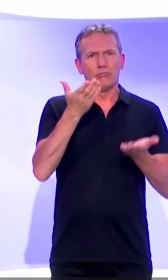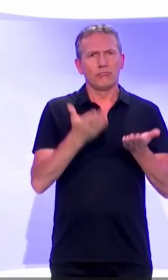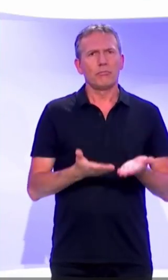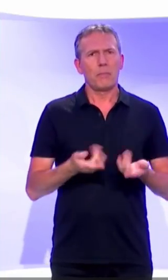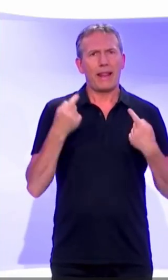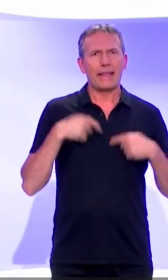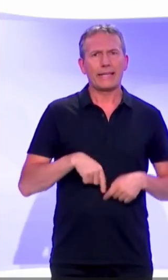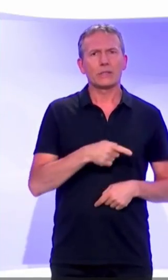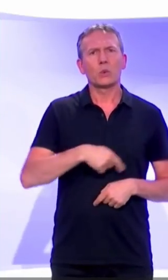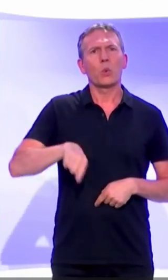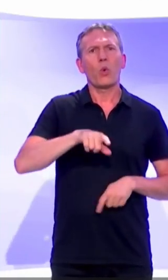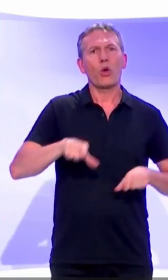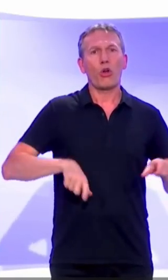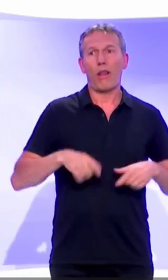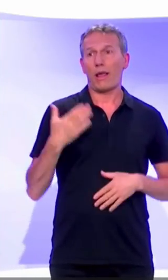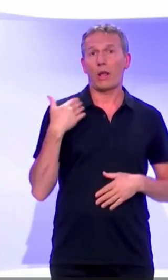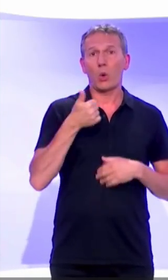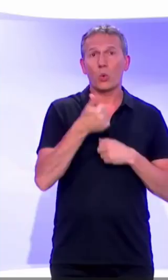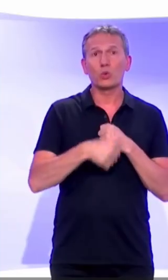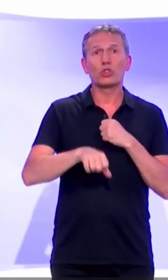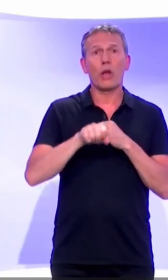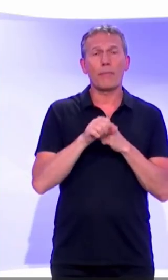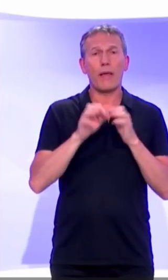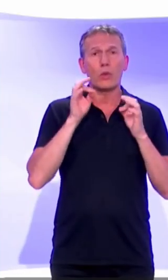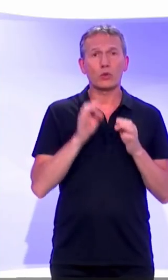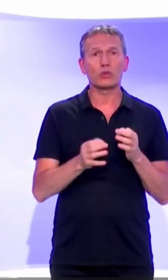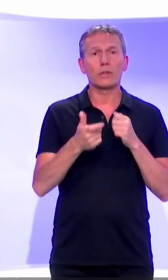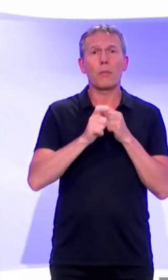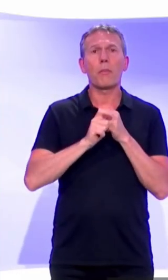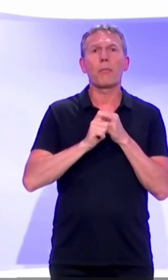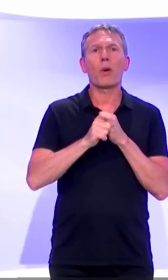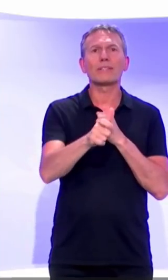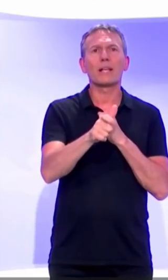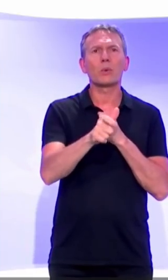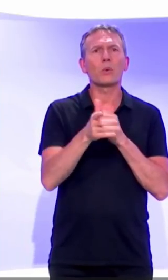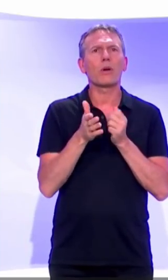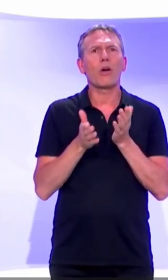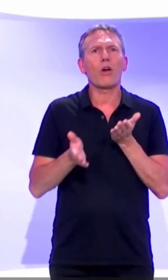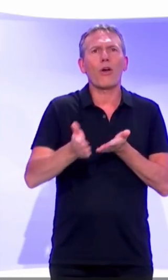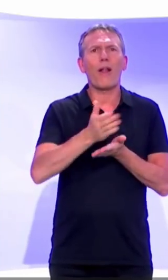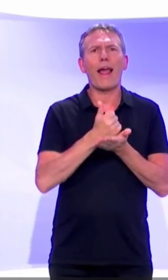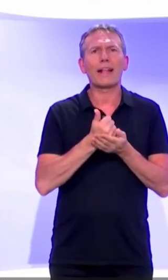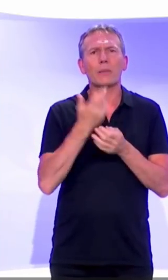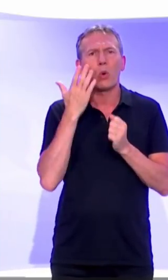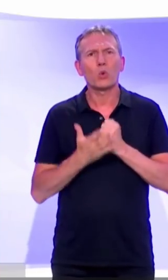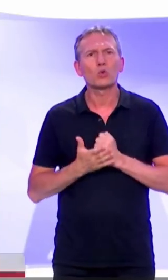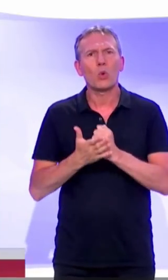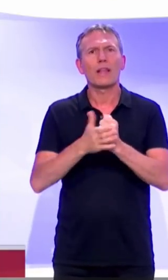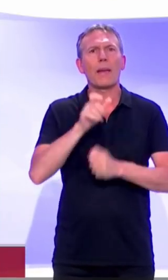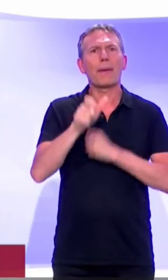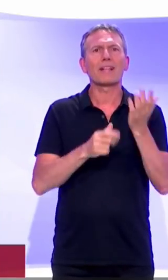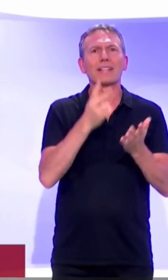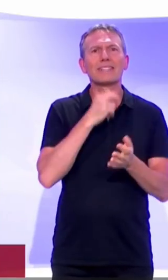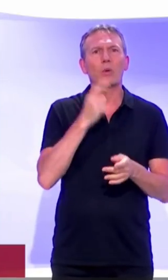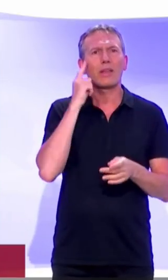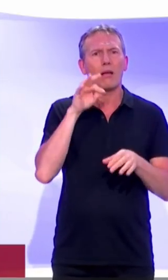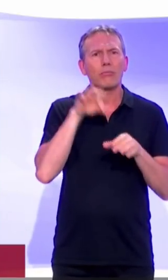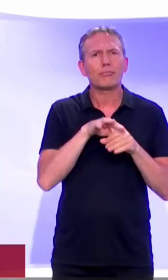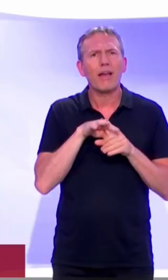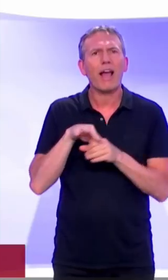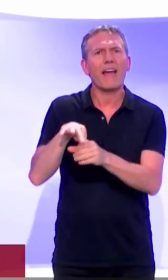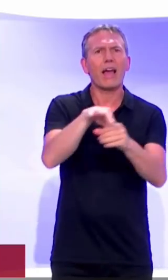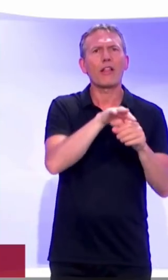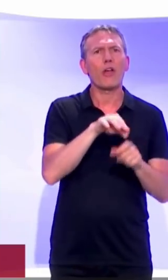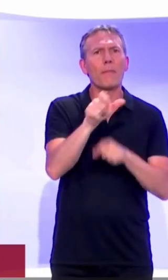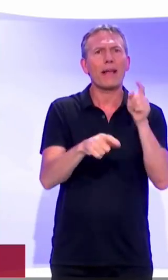collègues. Depuis tout juste une semaine, la procédure de collègue des soutiens citoyens à l'organisation d'un référendum pour dire oui